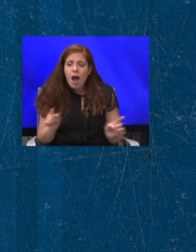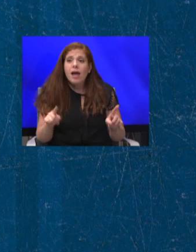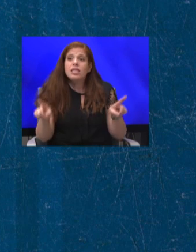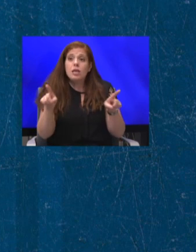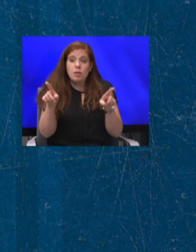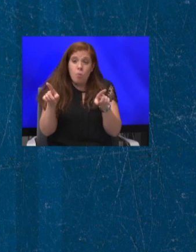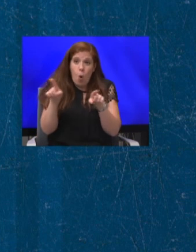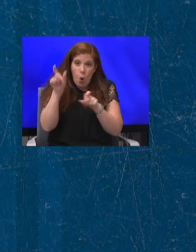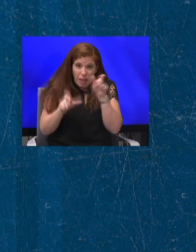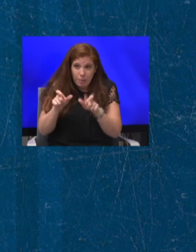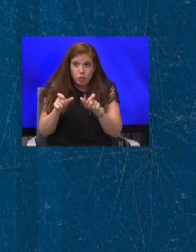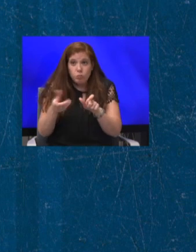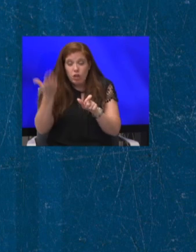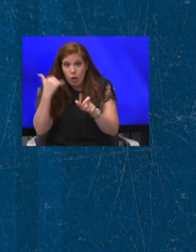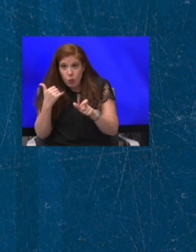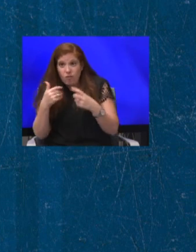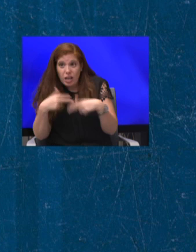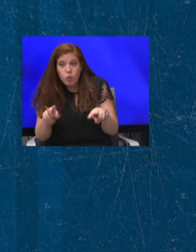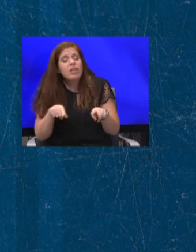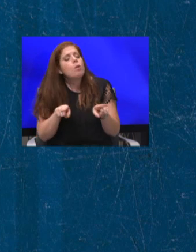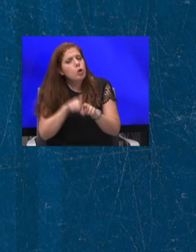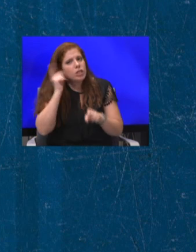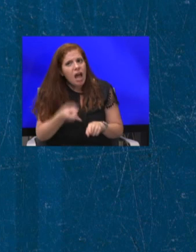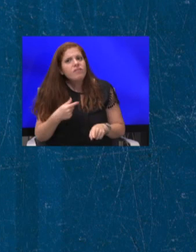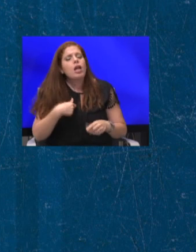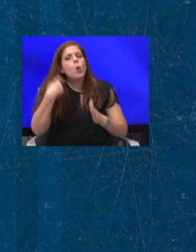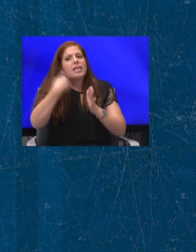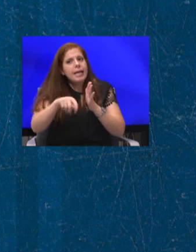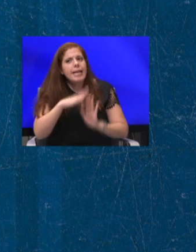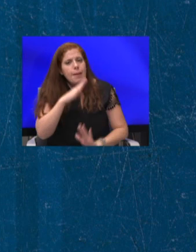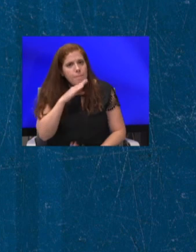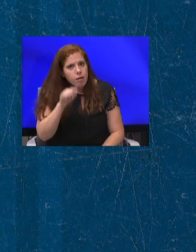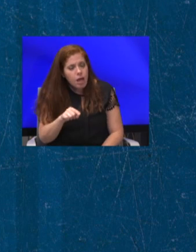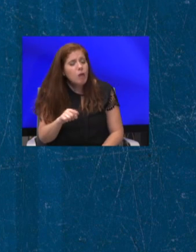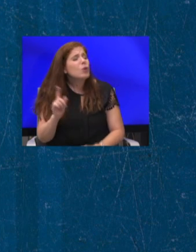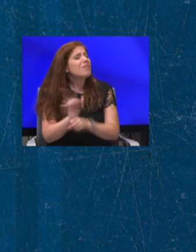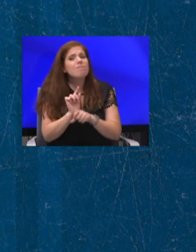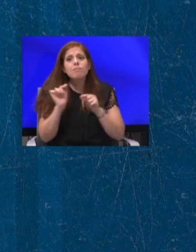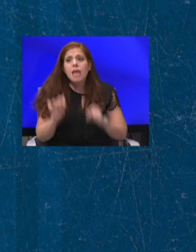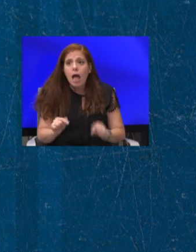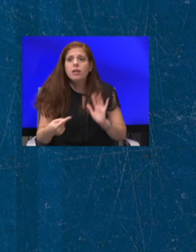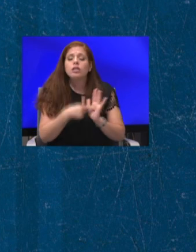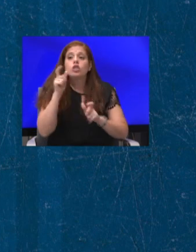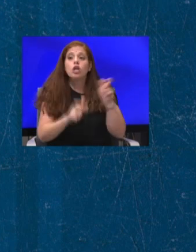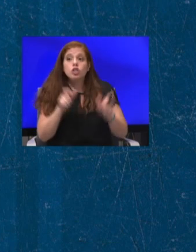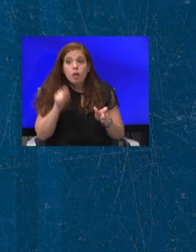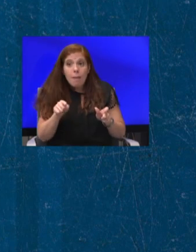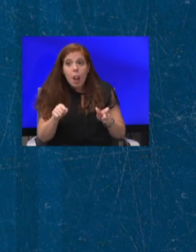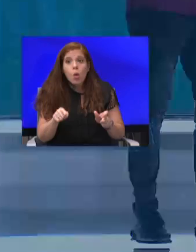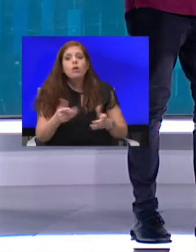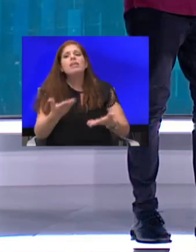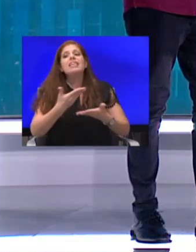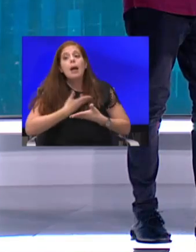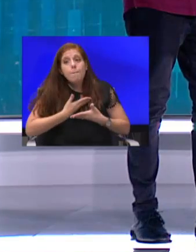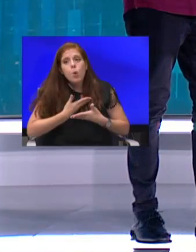ואני כפי שהתחייבתי, נתקן את הבעיה הזו תכף ומיד, כדי שהאנשים הללו יקבלו את מה שמגיע